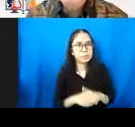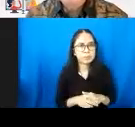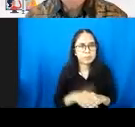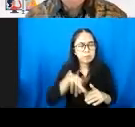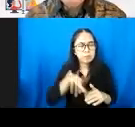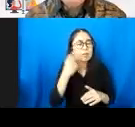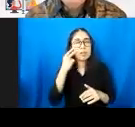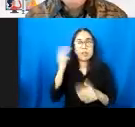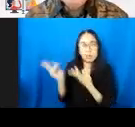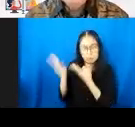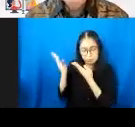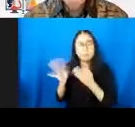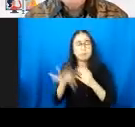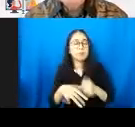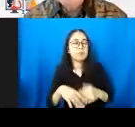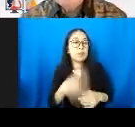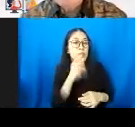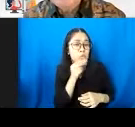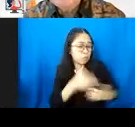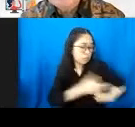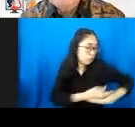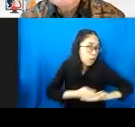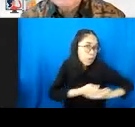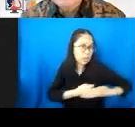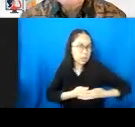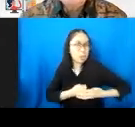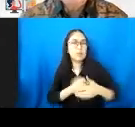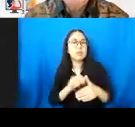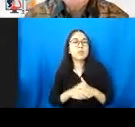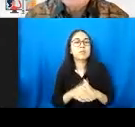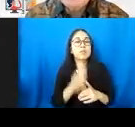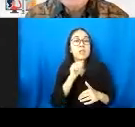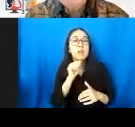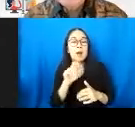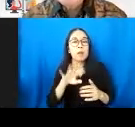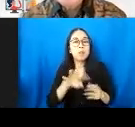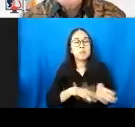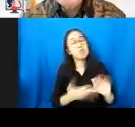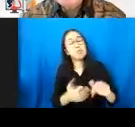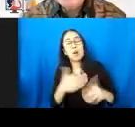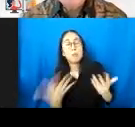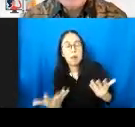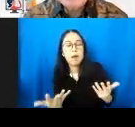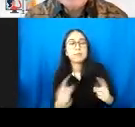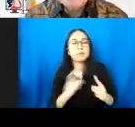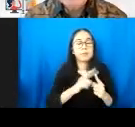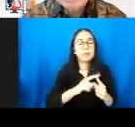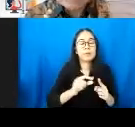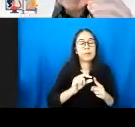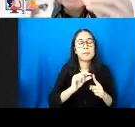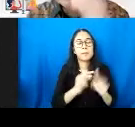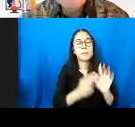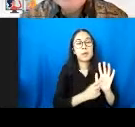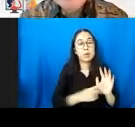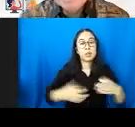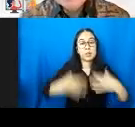bayi, itu memang pembunuh terbesarnya masih pneumonia, diare, itu yang sudah